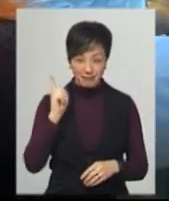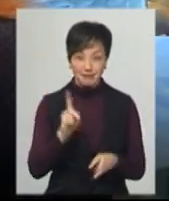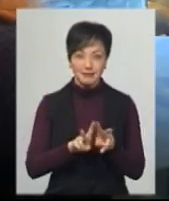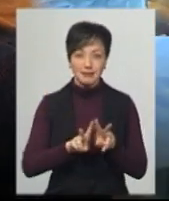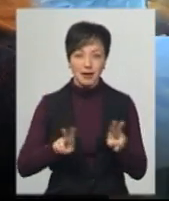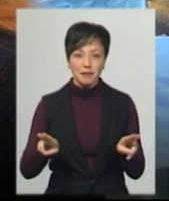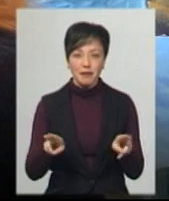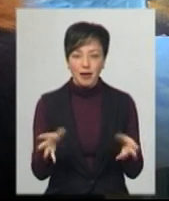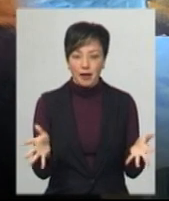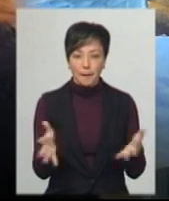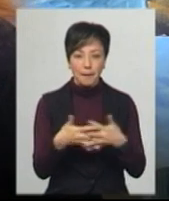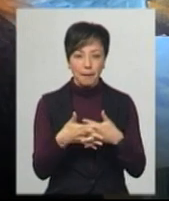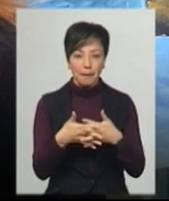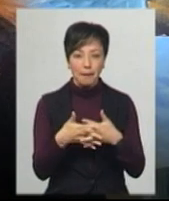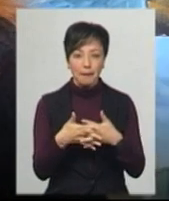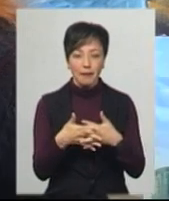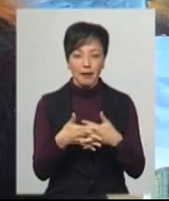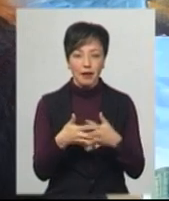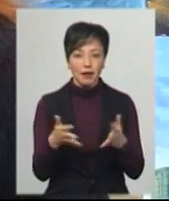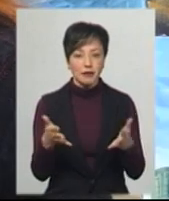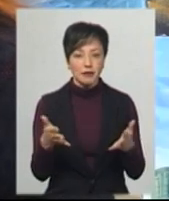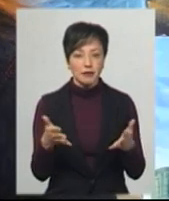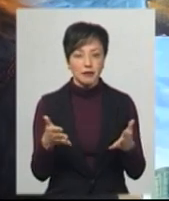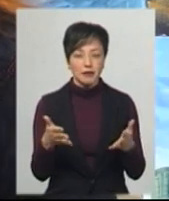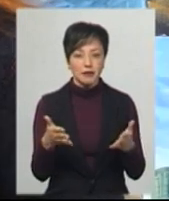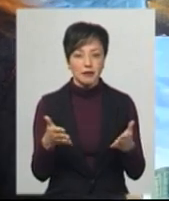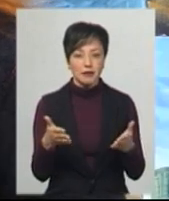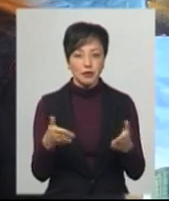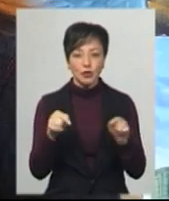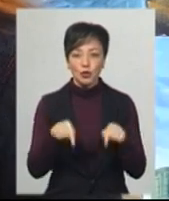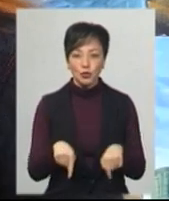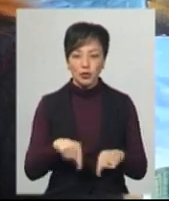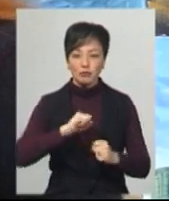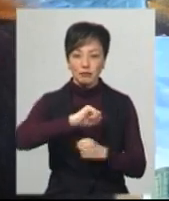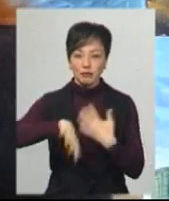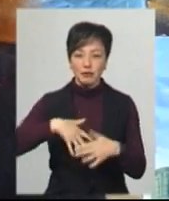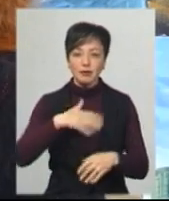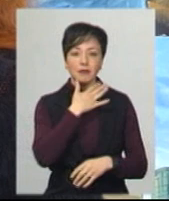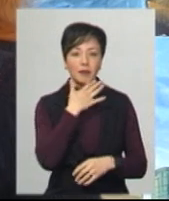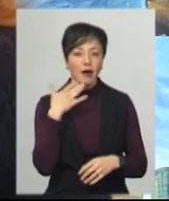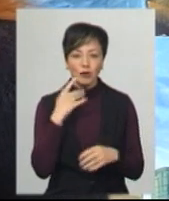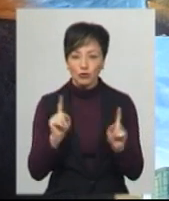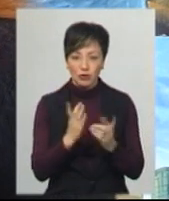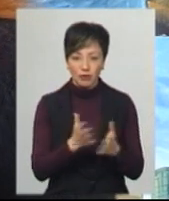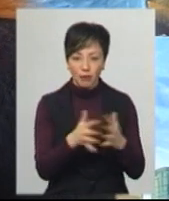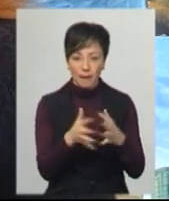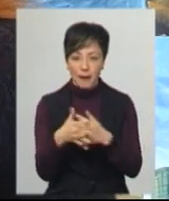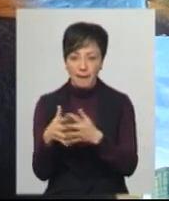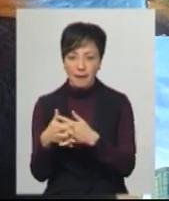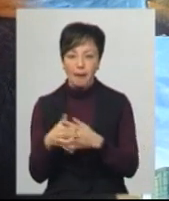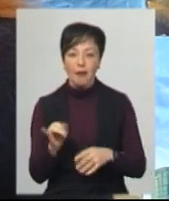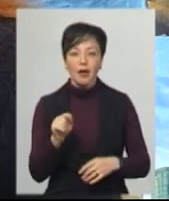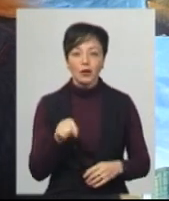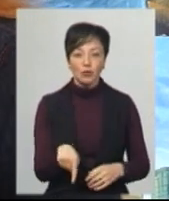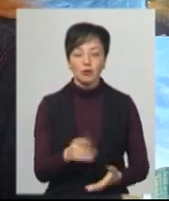перехресті доріг, і тут змішується багато чого. І